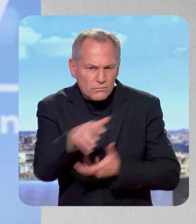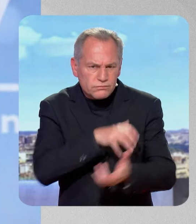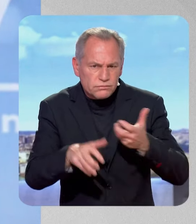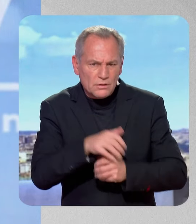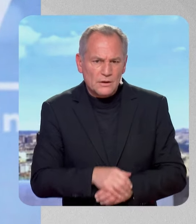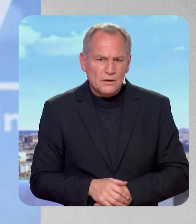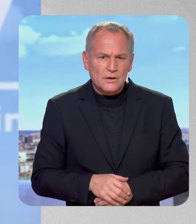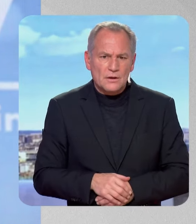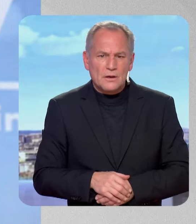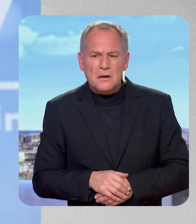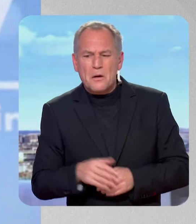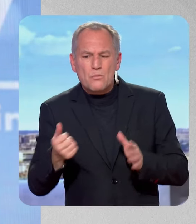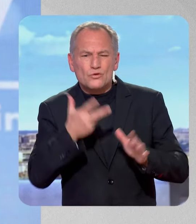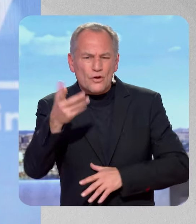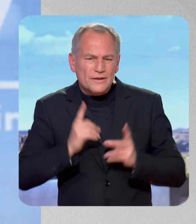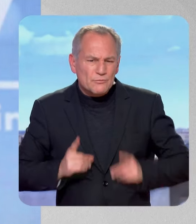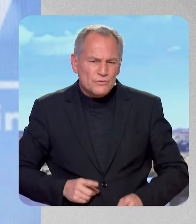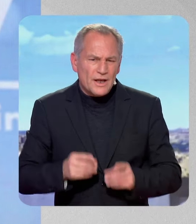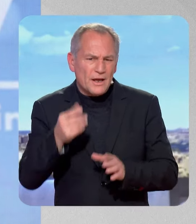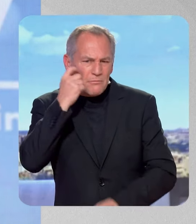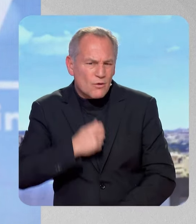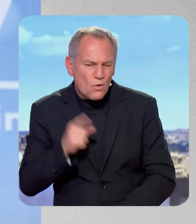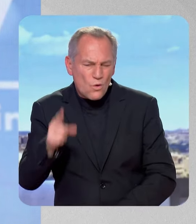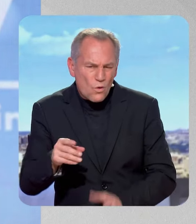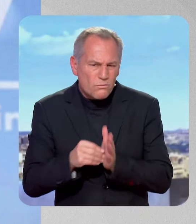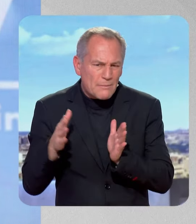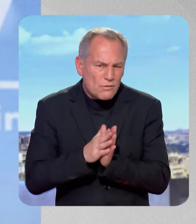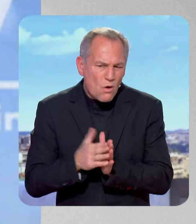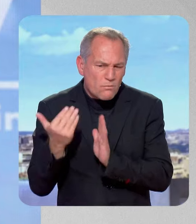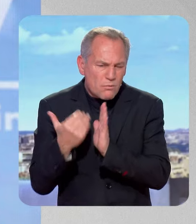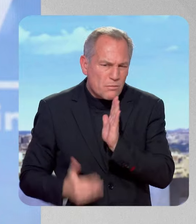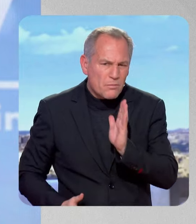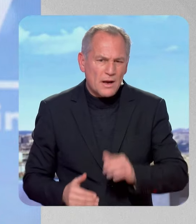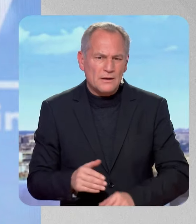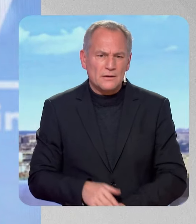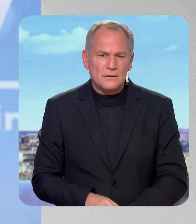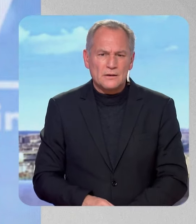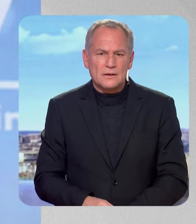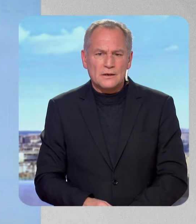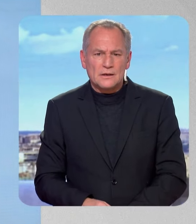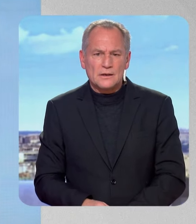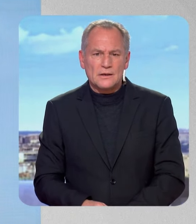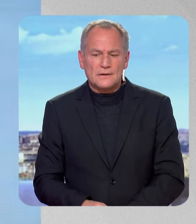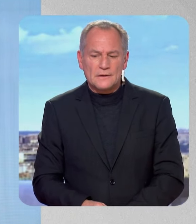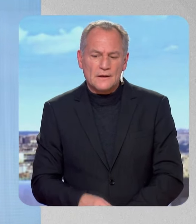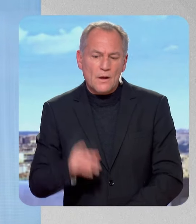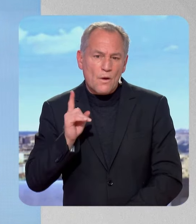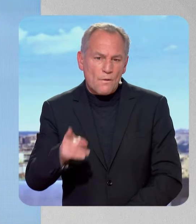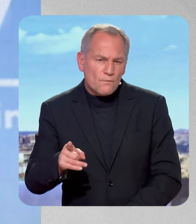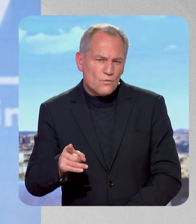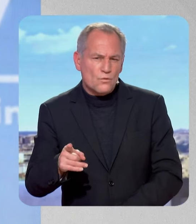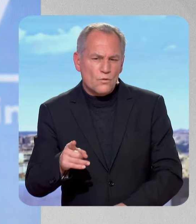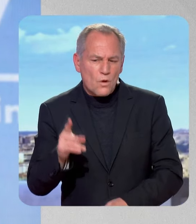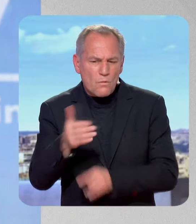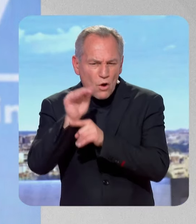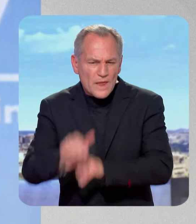macronistes. Je vous rappelle qu'au moment de l'examen budgétaire, c'est le Rassemblement National qui faisait le boulot à la place de la Macronie pour épargner le partage des richesses.